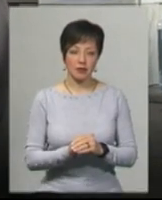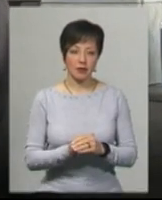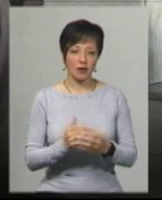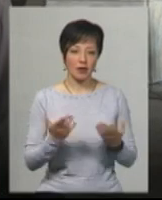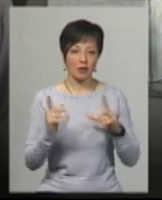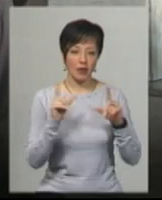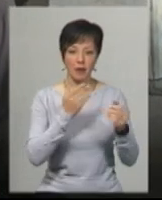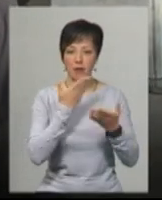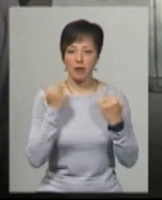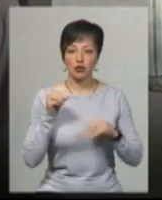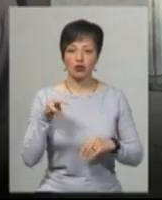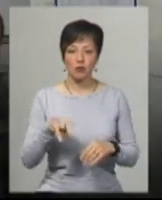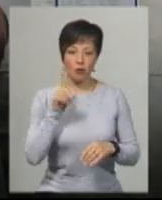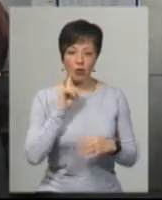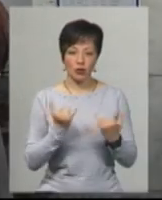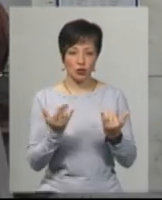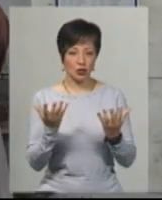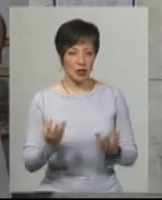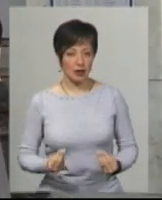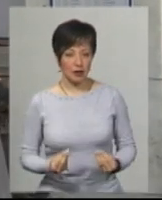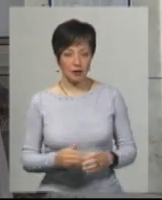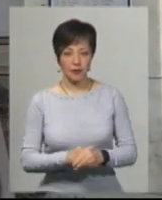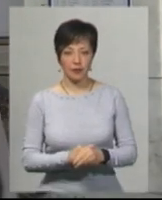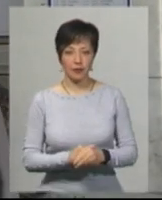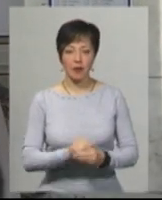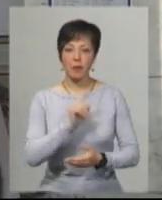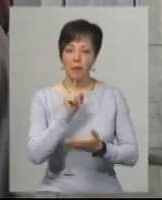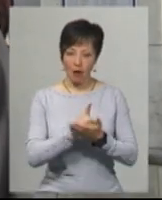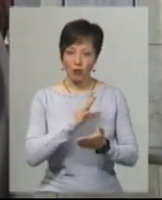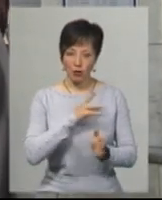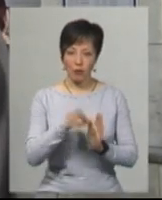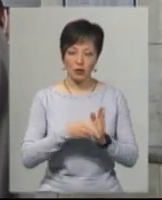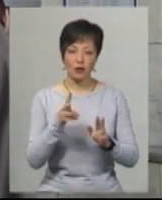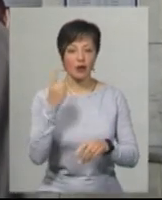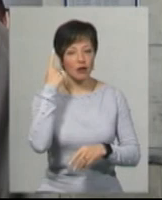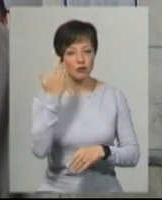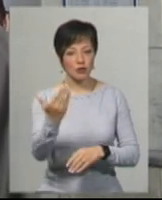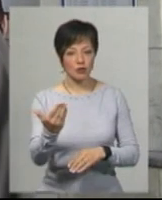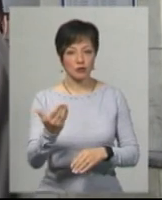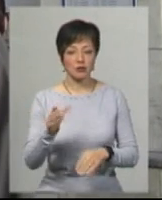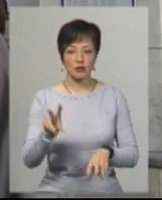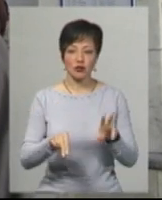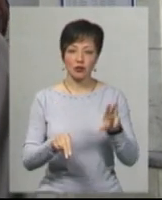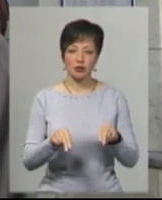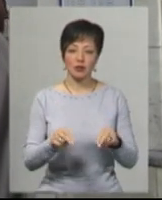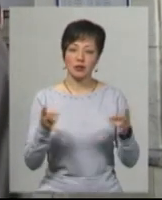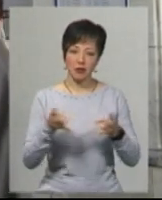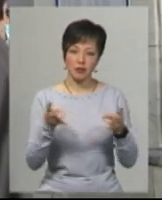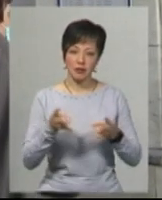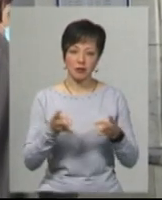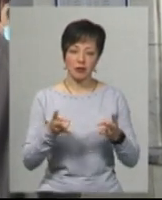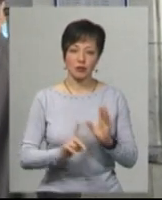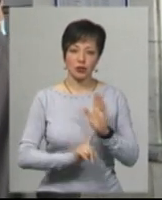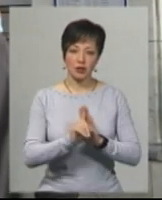нічим доїхати, поки що на сьогоднішній день. Я вважаю, ти вже мало до поїзду відпустити? Ви знаєте, що вже пора, пора